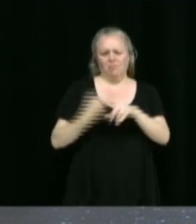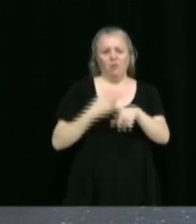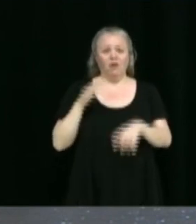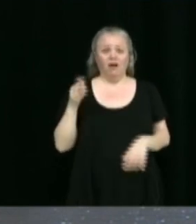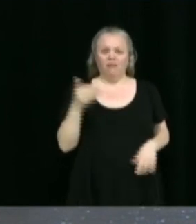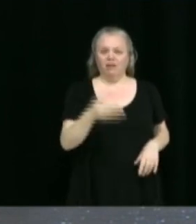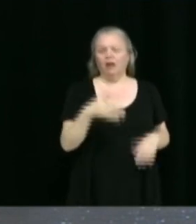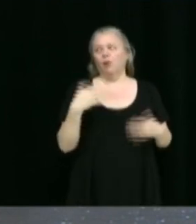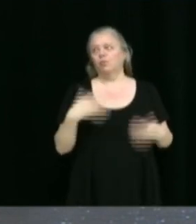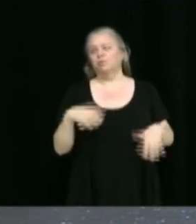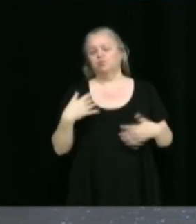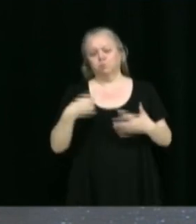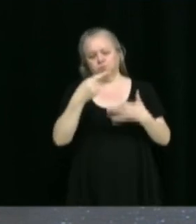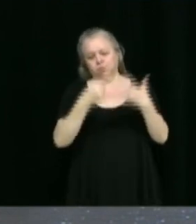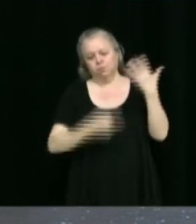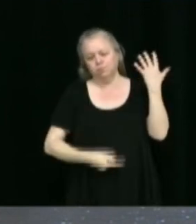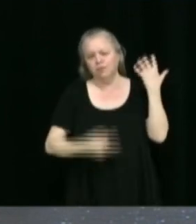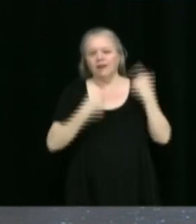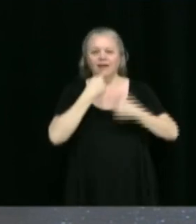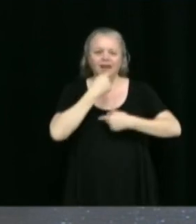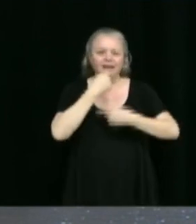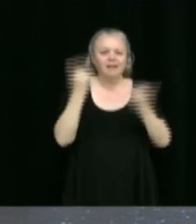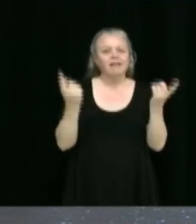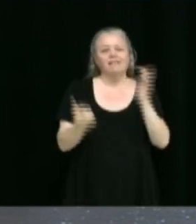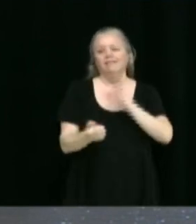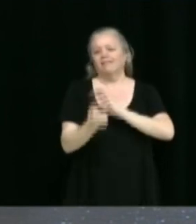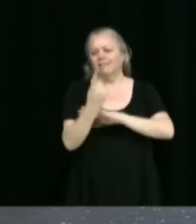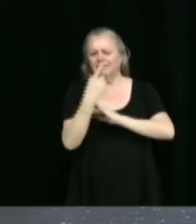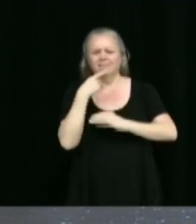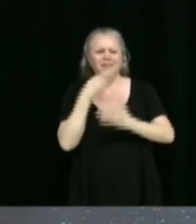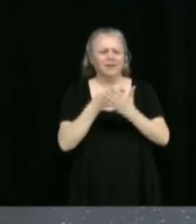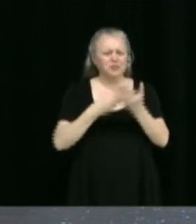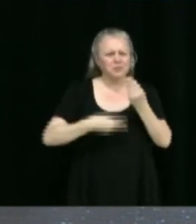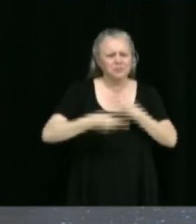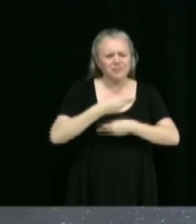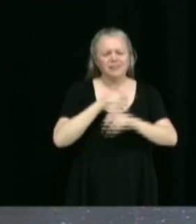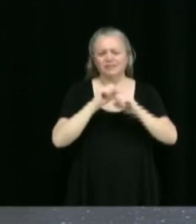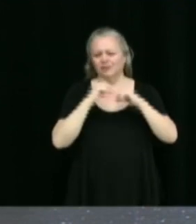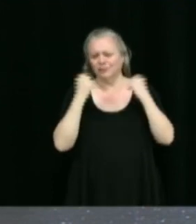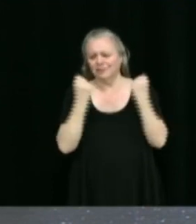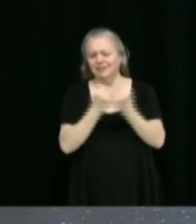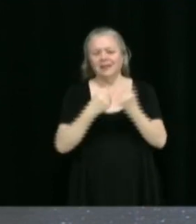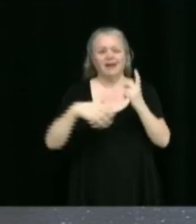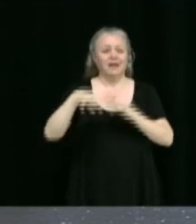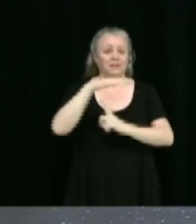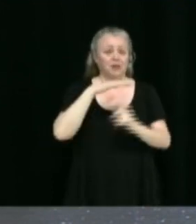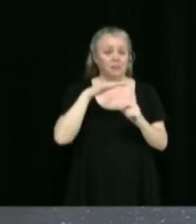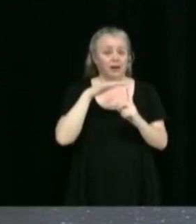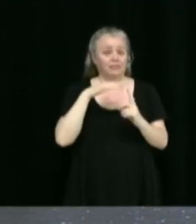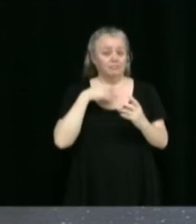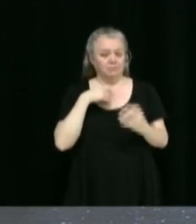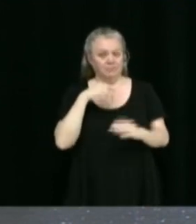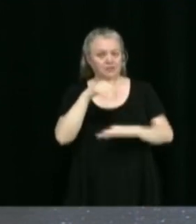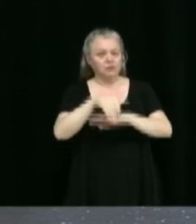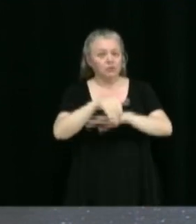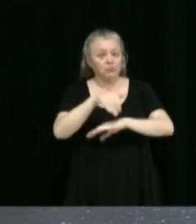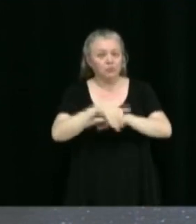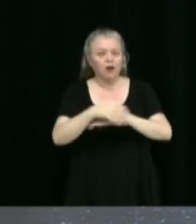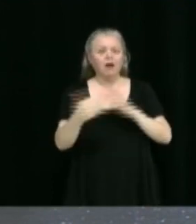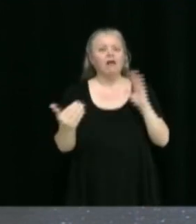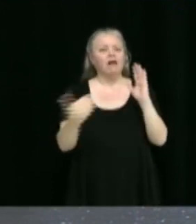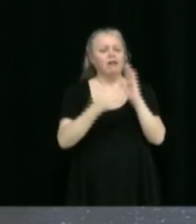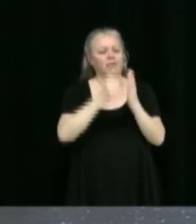annonces, en événements économiques, sociaux, environnementaux et on a encore une fois ce soir plusieurs dossiers